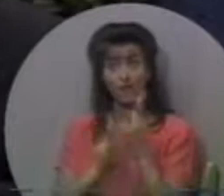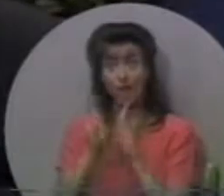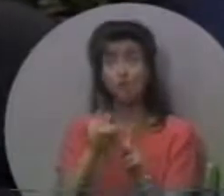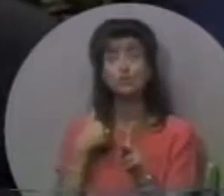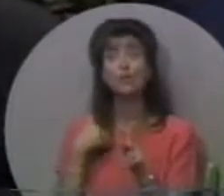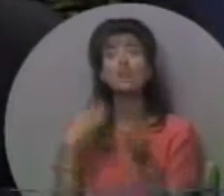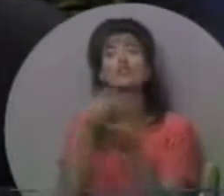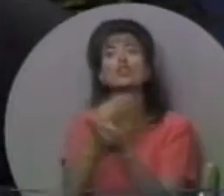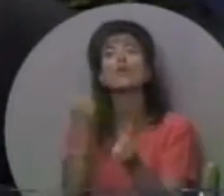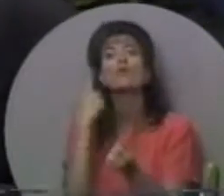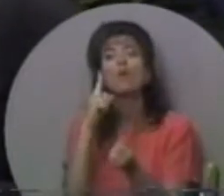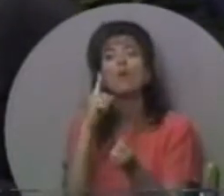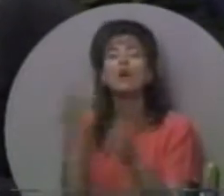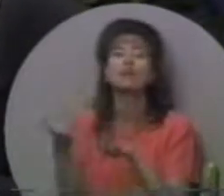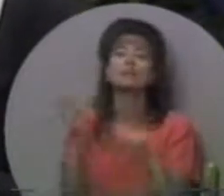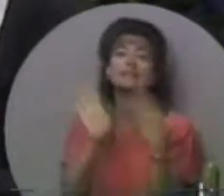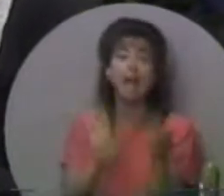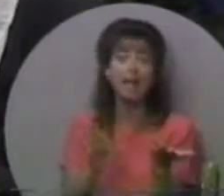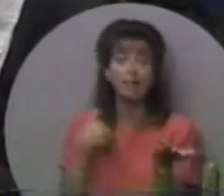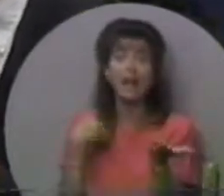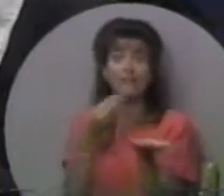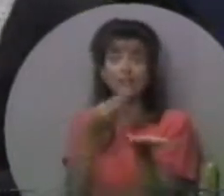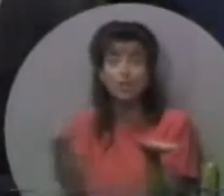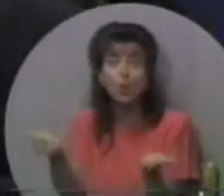ми маємо ліки від смерті.